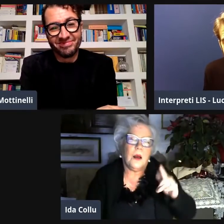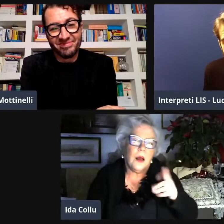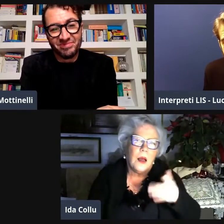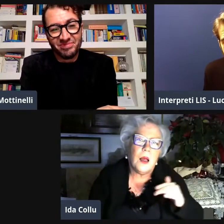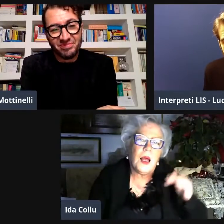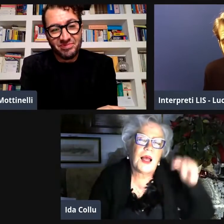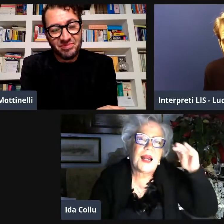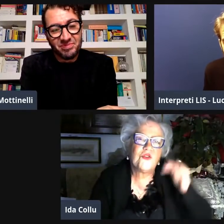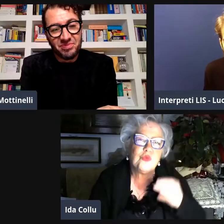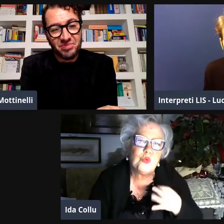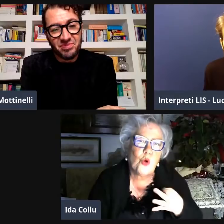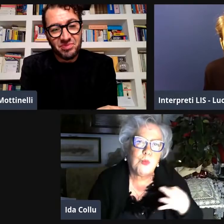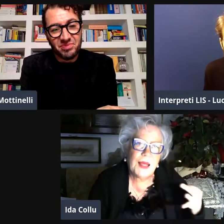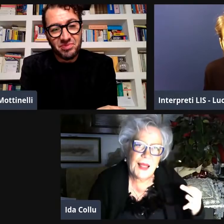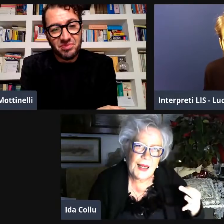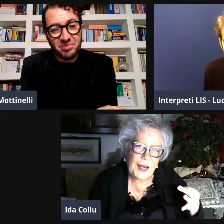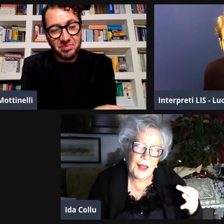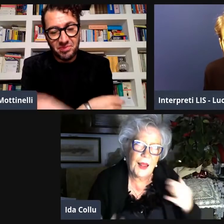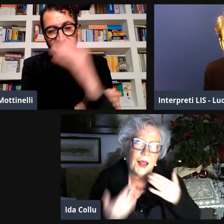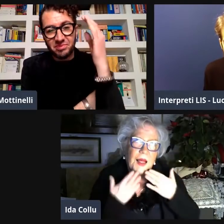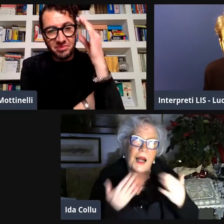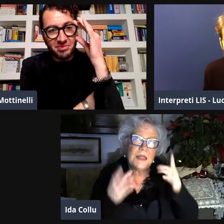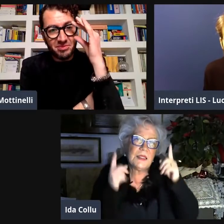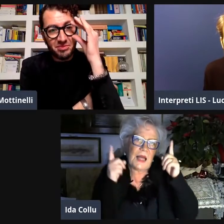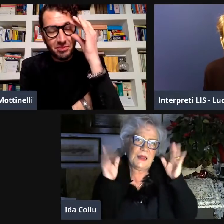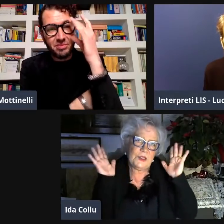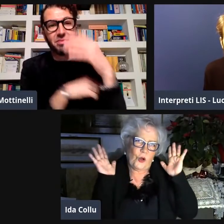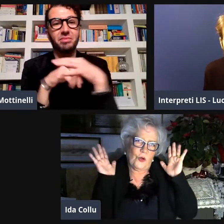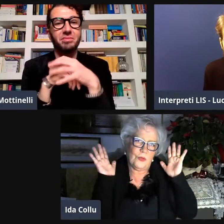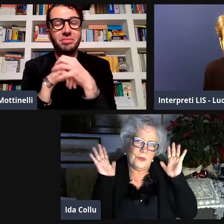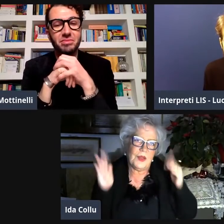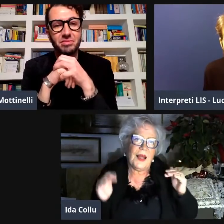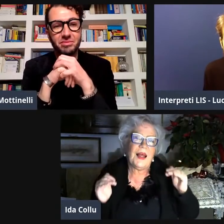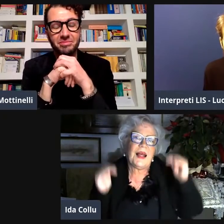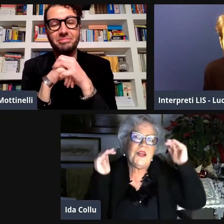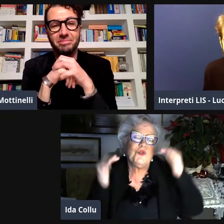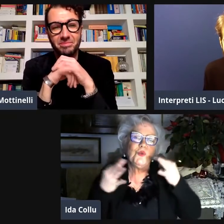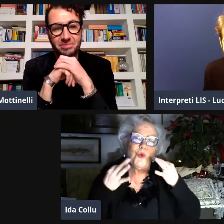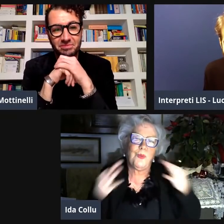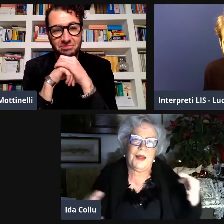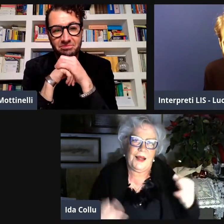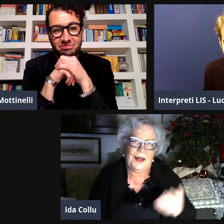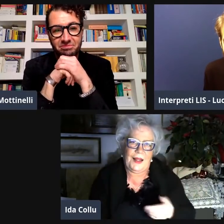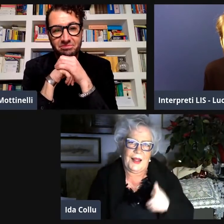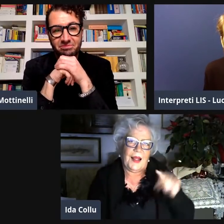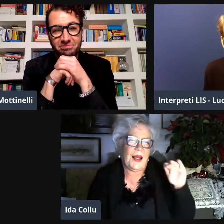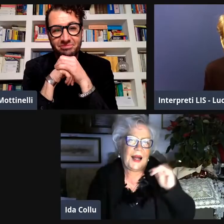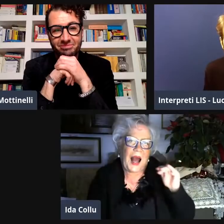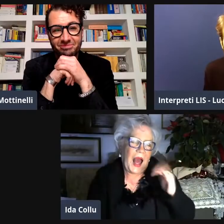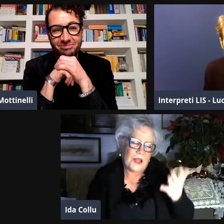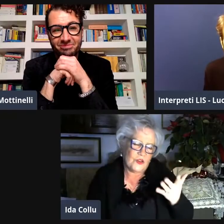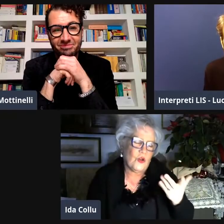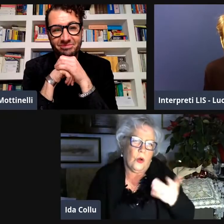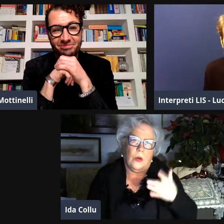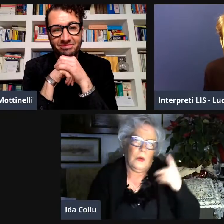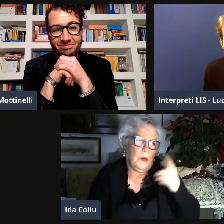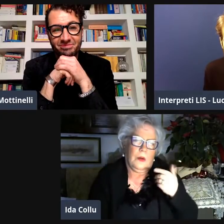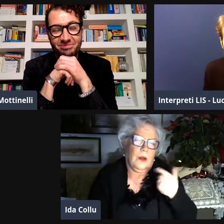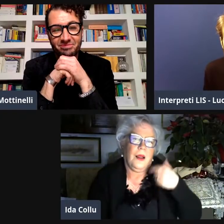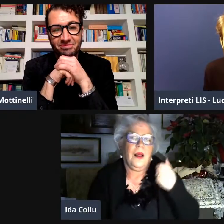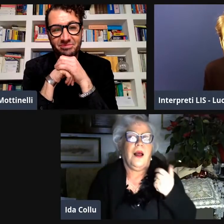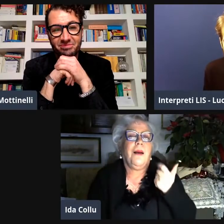mia mancalza io mi sento un po' in colpa adesso è grande è cresciuto bene grazie a Dio è cresciuto bene